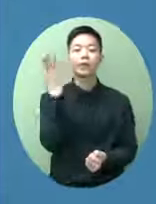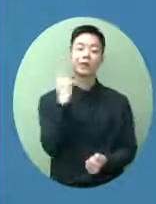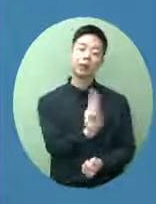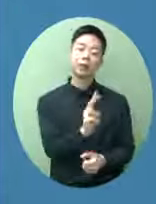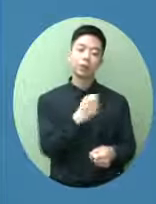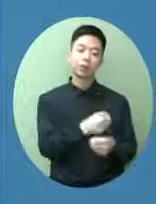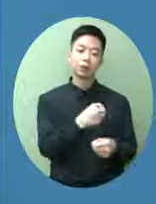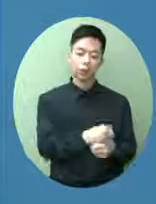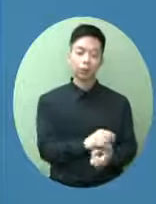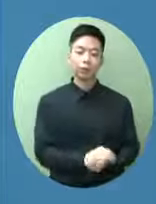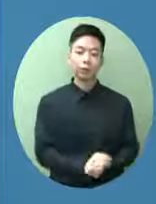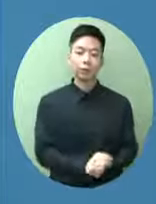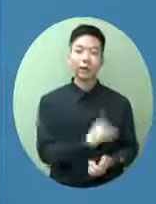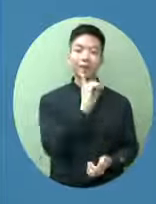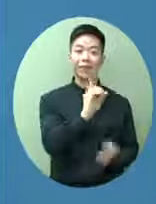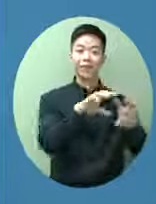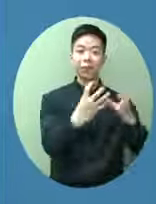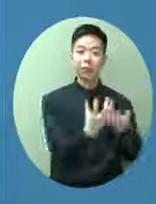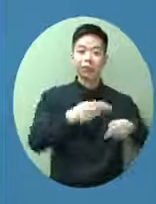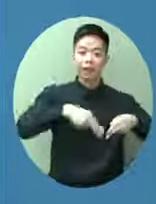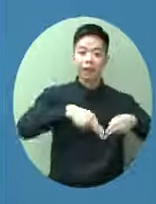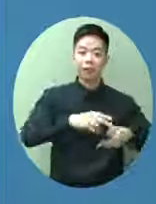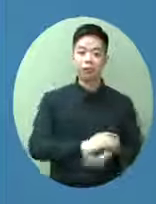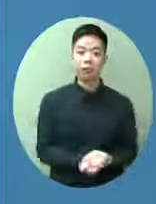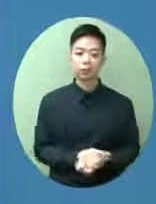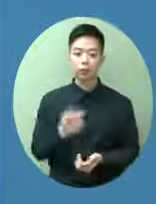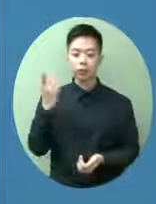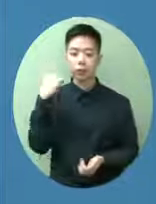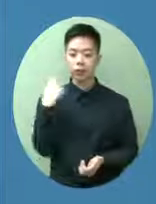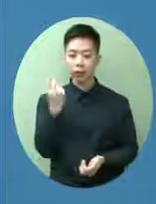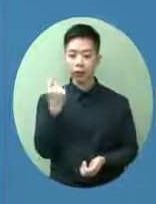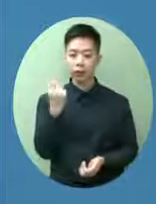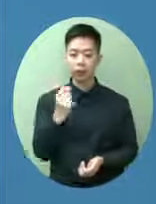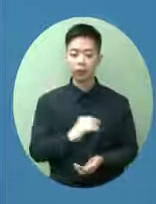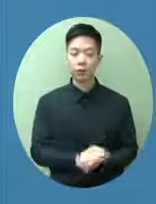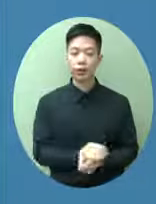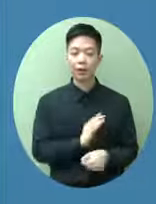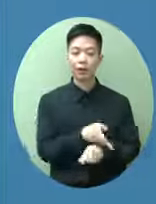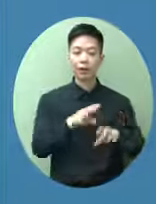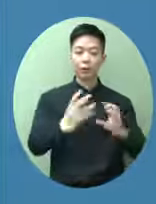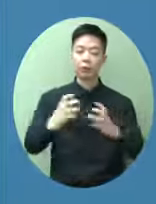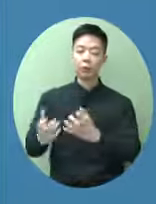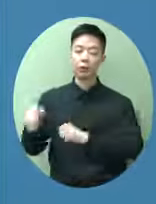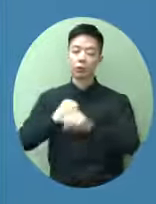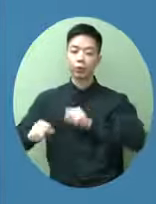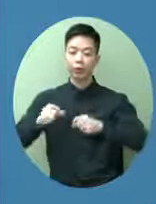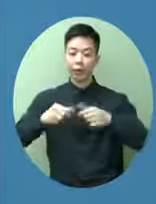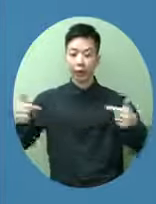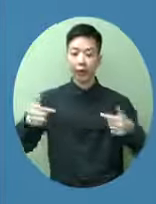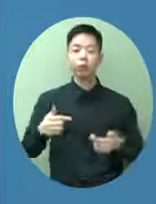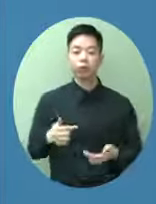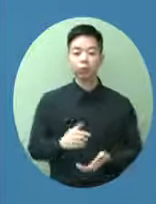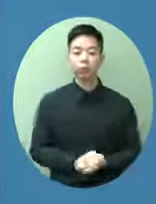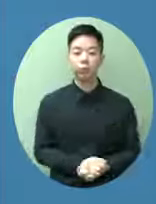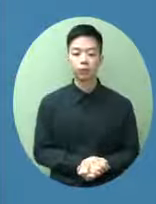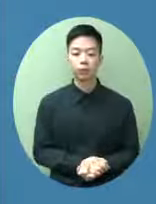D類的餐飲業所以近日社團都多了一些活動就是這樣但是你說完全